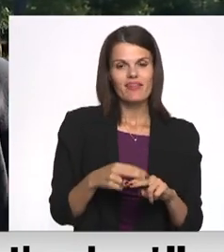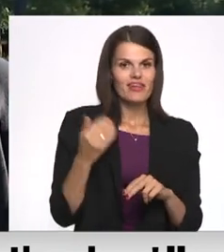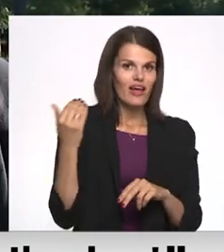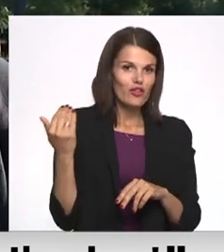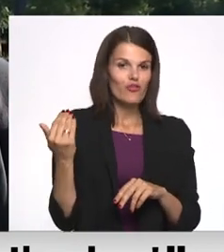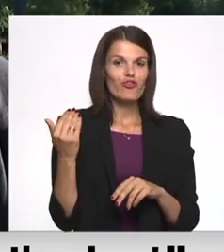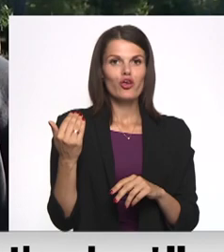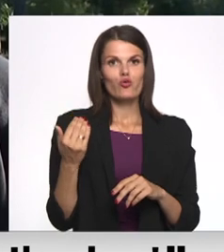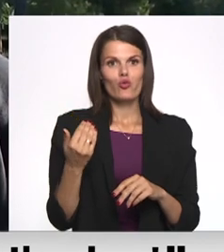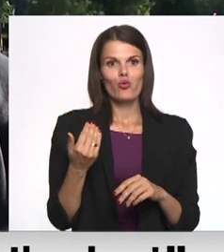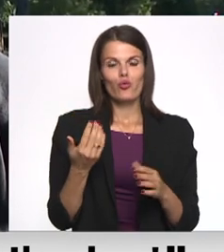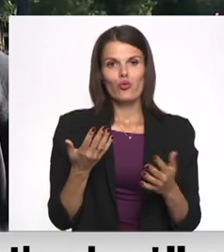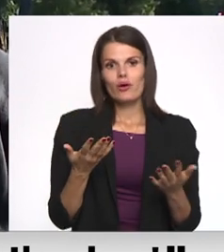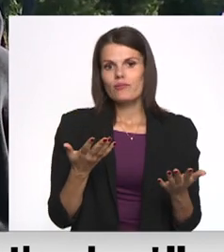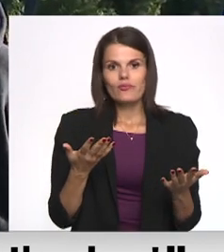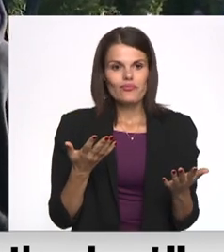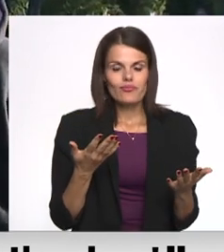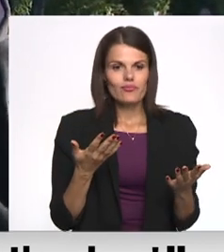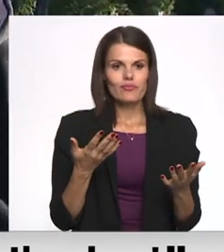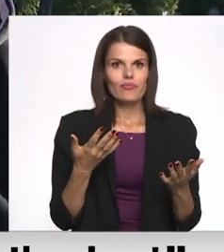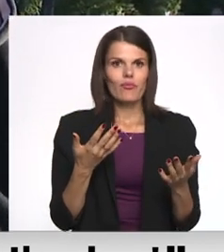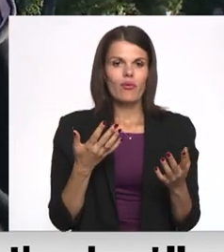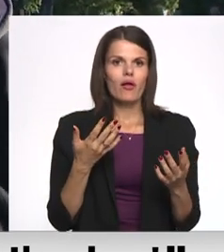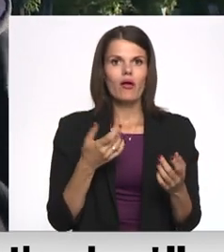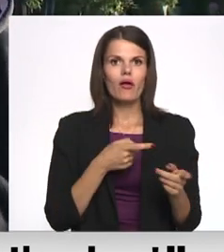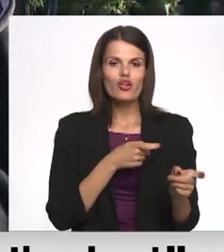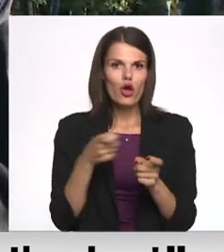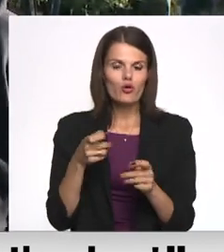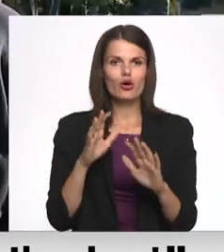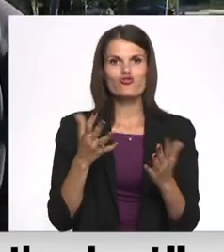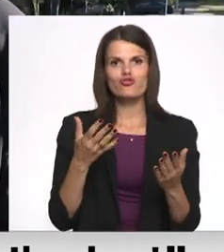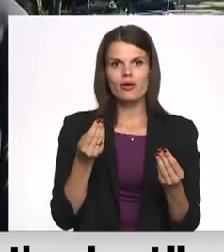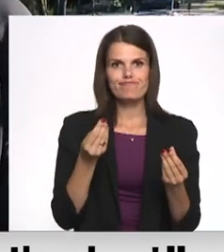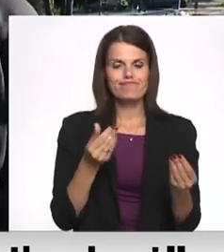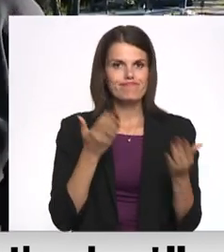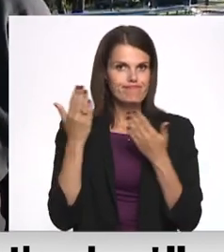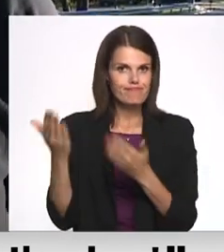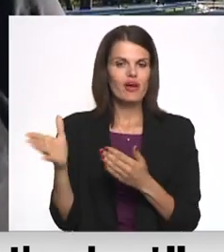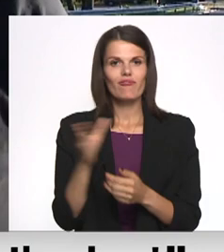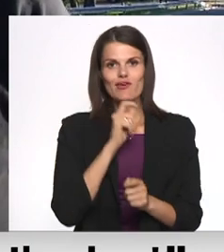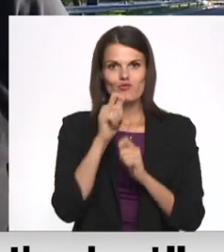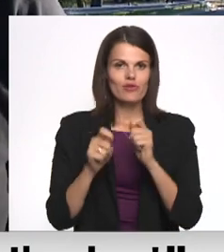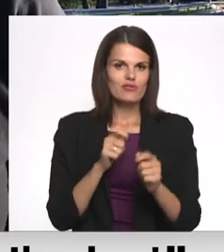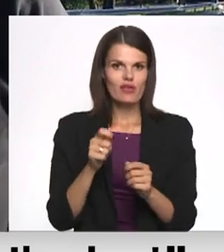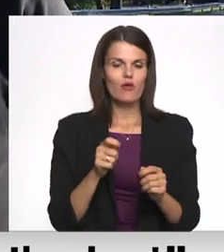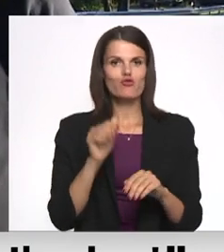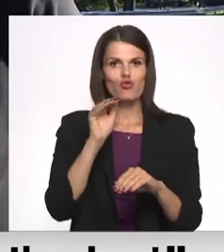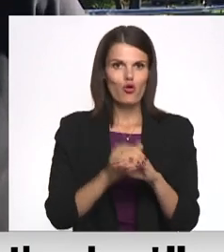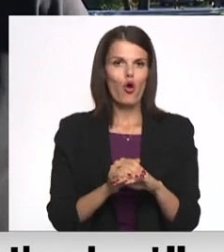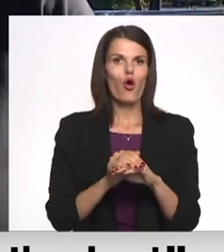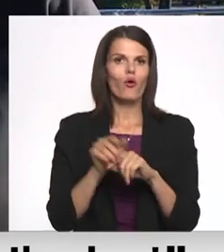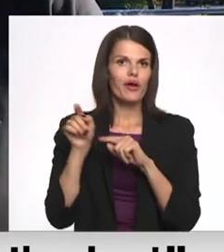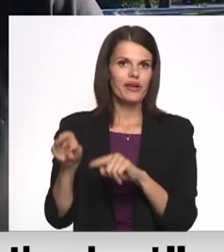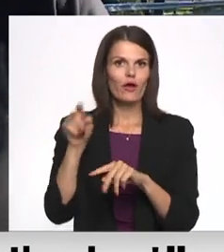ieročus vai iestāsts pa kādiem gaisa spēkiem. Mēs zinām, ka viss šie ziedojumi dosies arī uz ļoti konkrētu platformu, lai